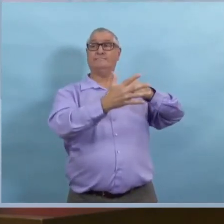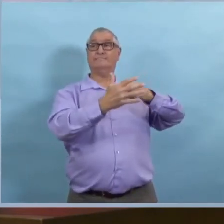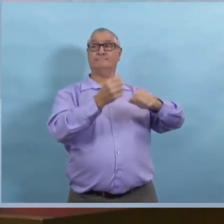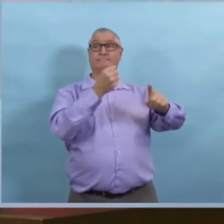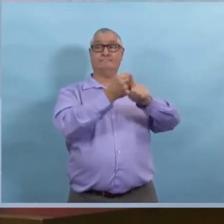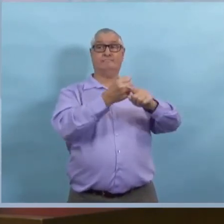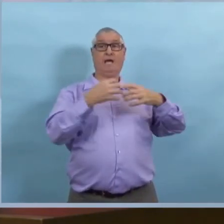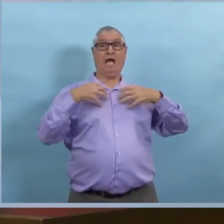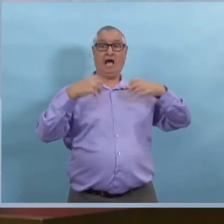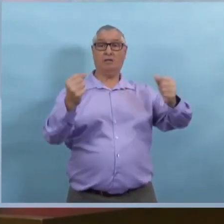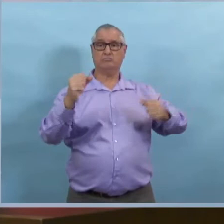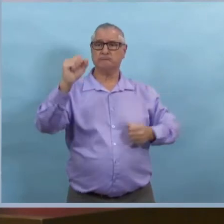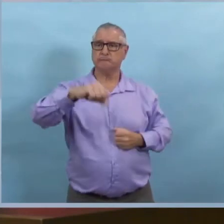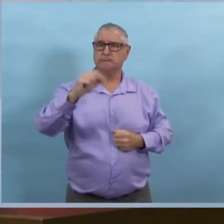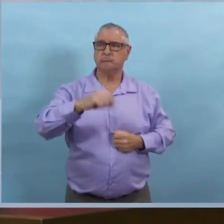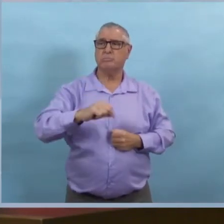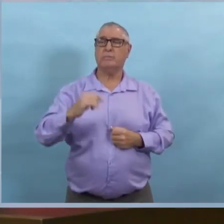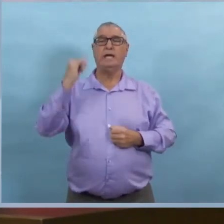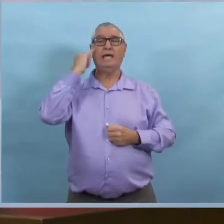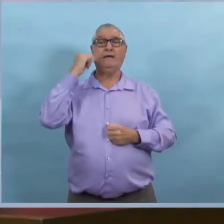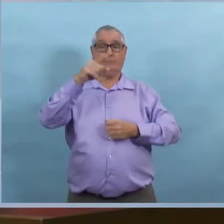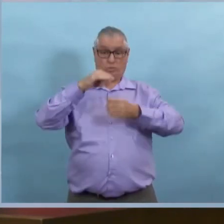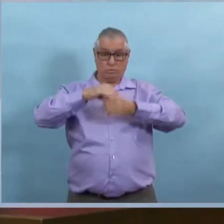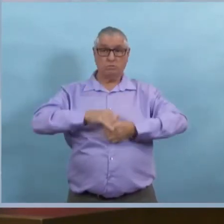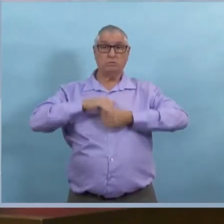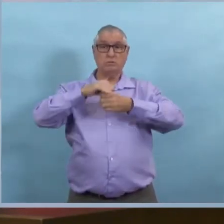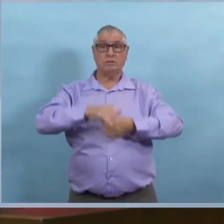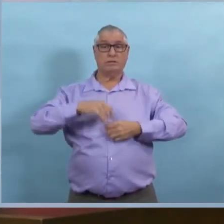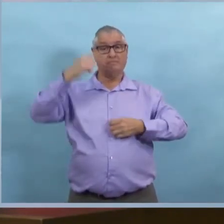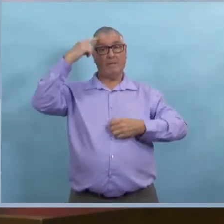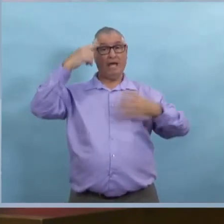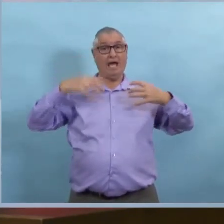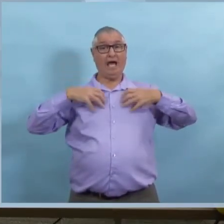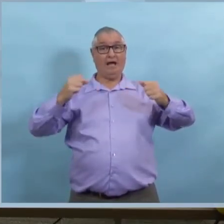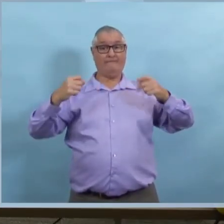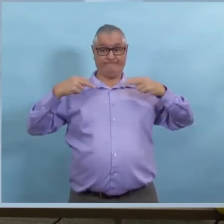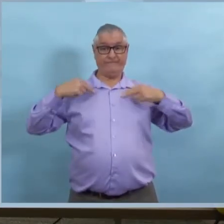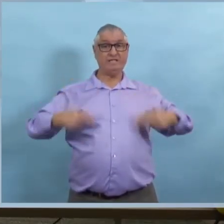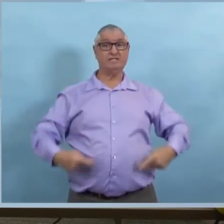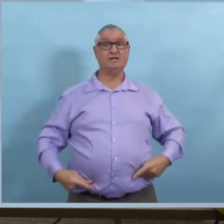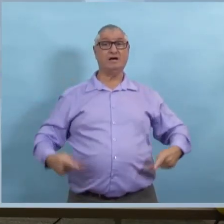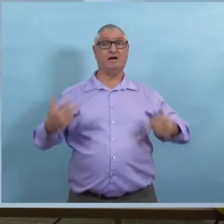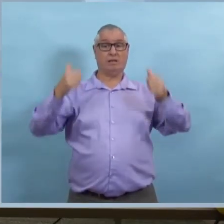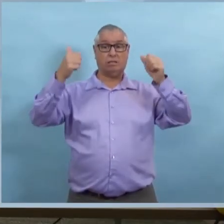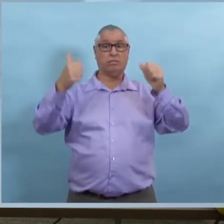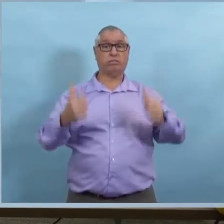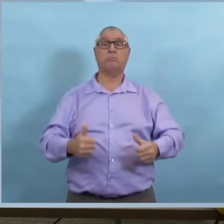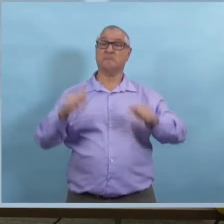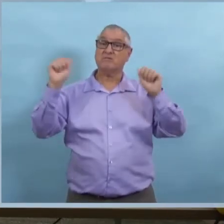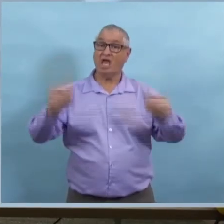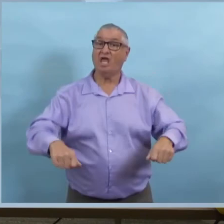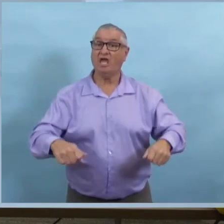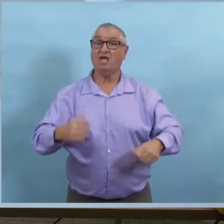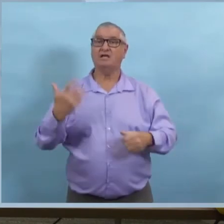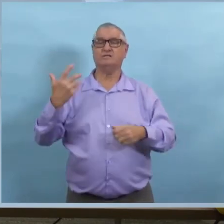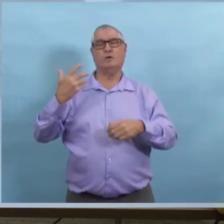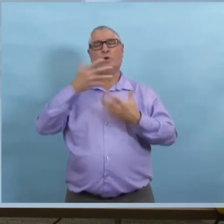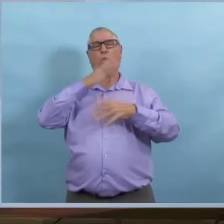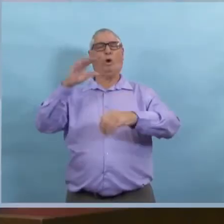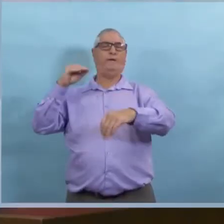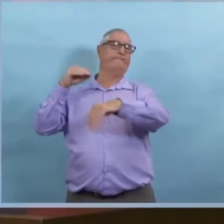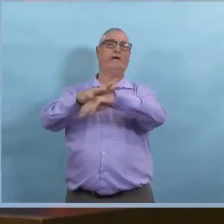COVID. Mais pour le moment, c'est ce qui nous menace énormément. Donc, il faut qu'on y fasse attention. Question inaudible.